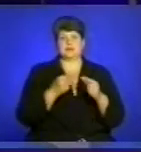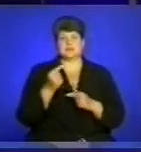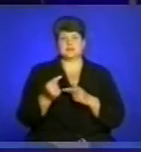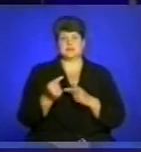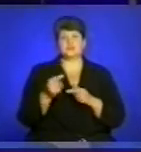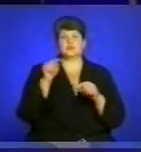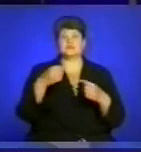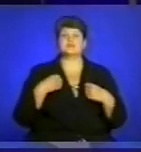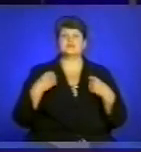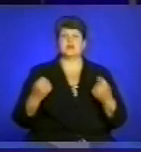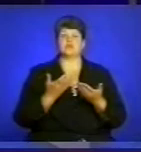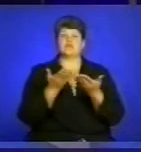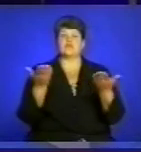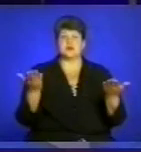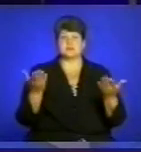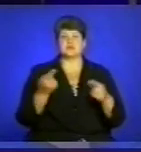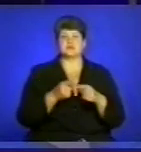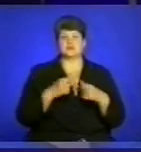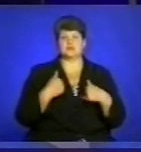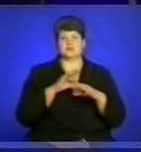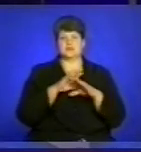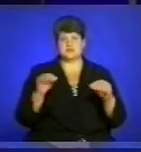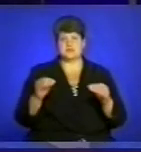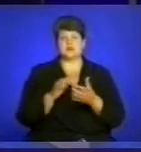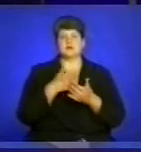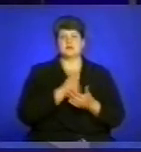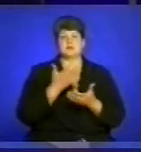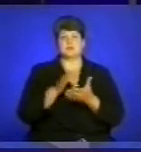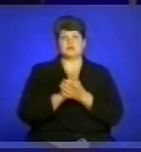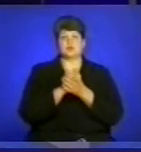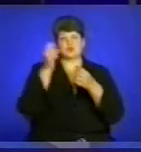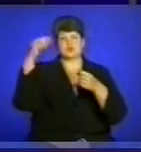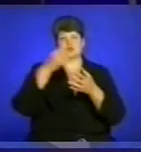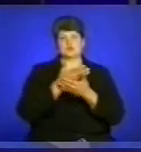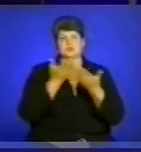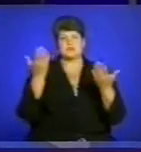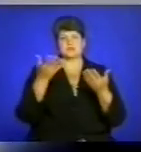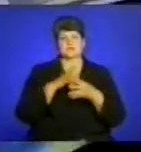Отож, зі святом вас, а на цьому у мене все. Бажаю вам мирного і сонячного неба. На все добре.